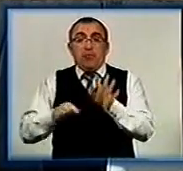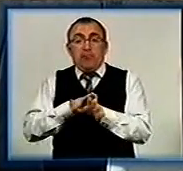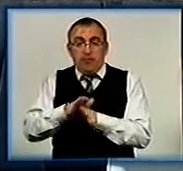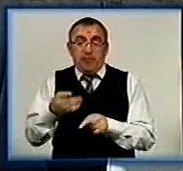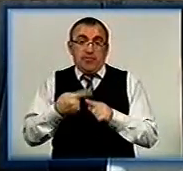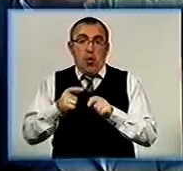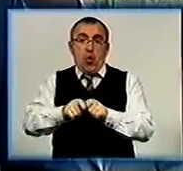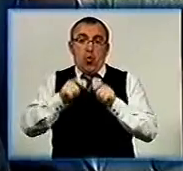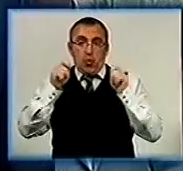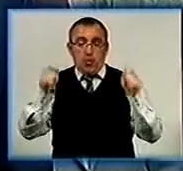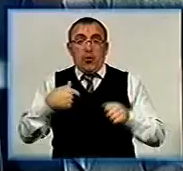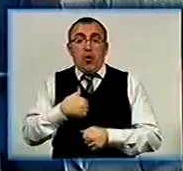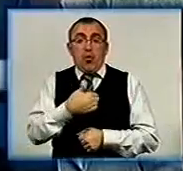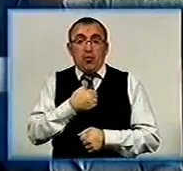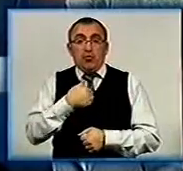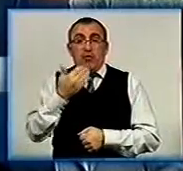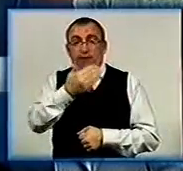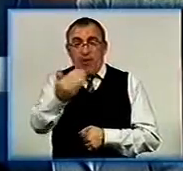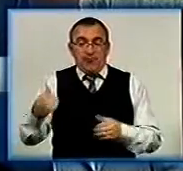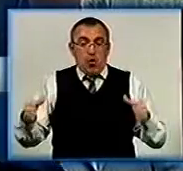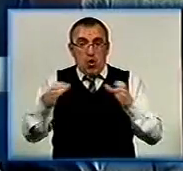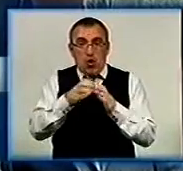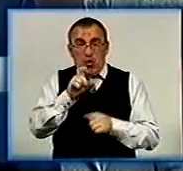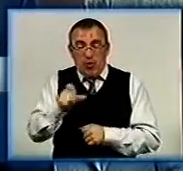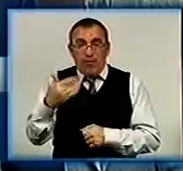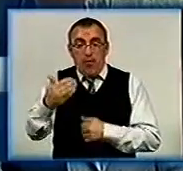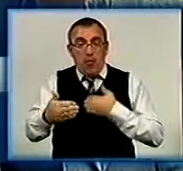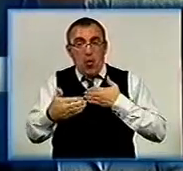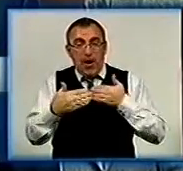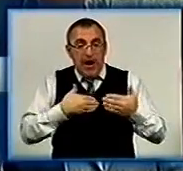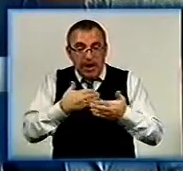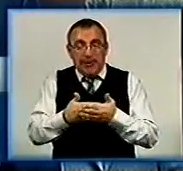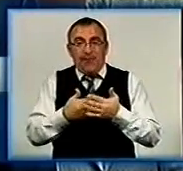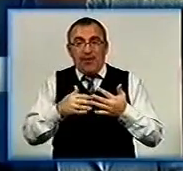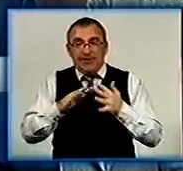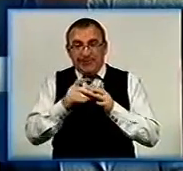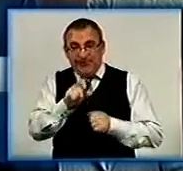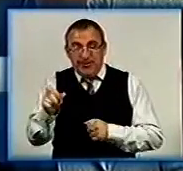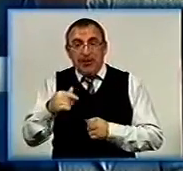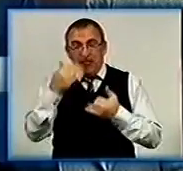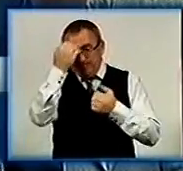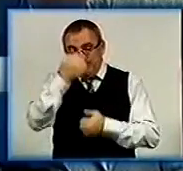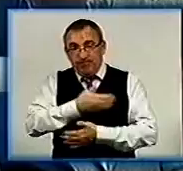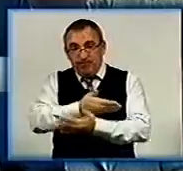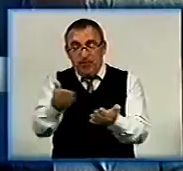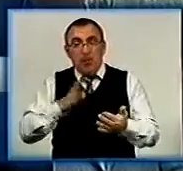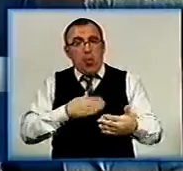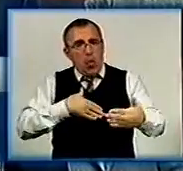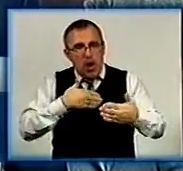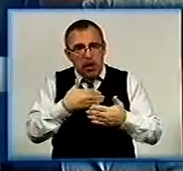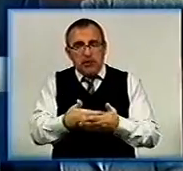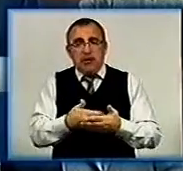знаходимося на відкритті. Я хочу сьогодні вашій громаді, вашому активу села подякувати за те, що ви були активними,